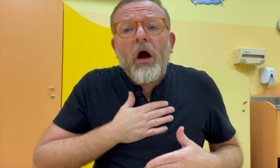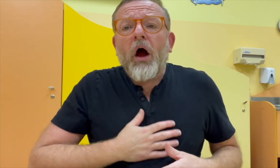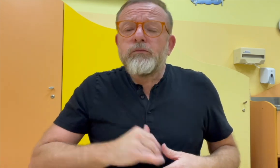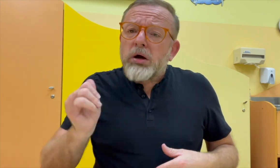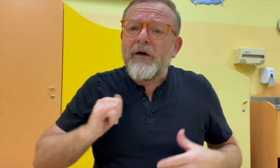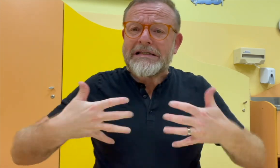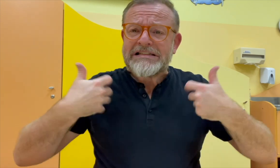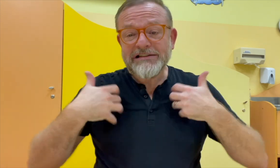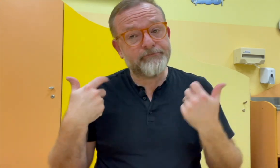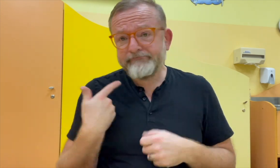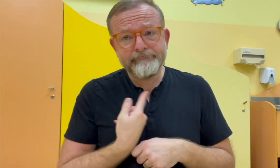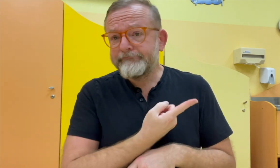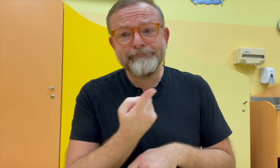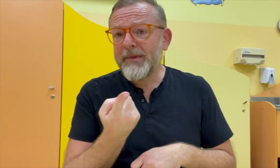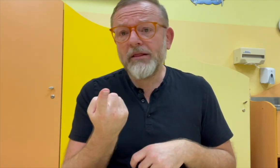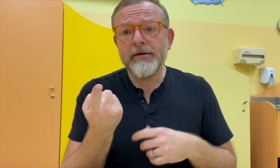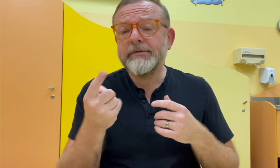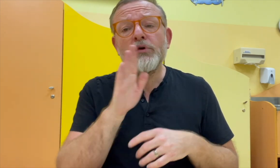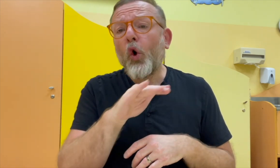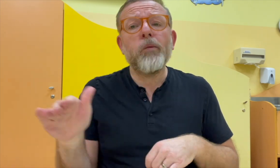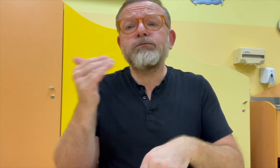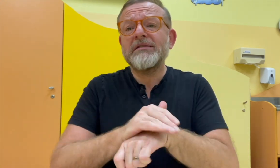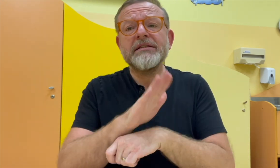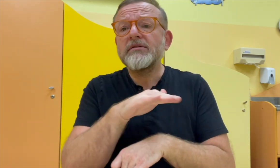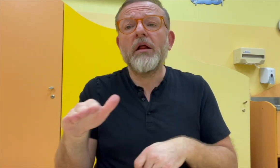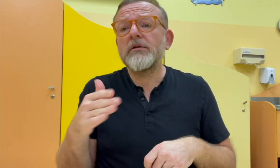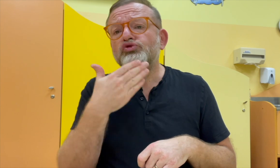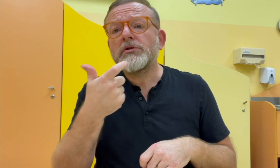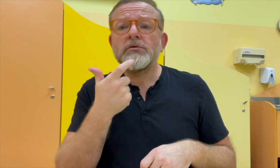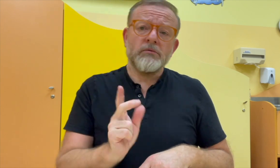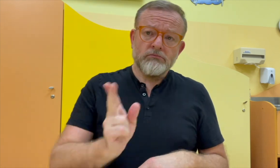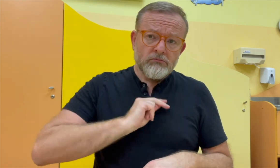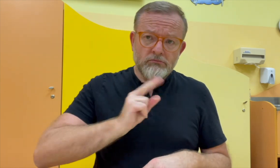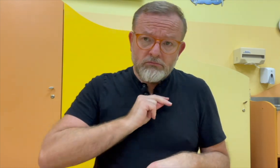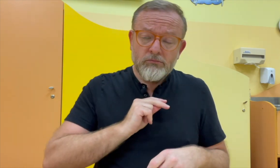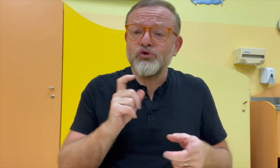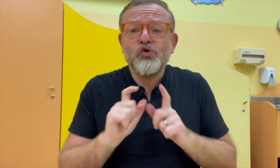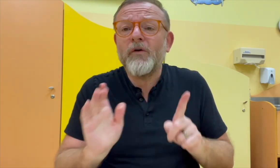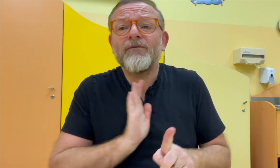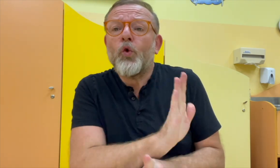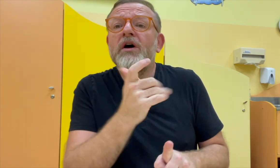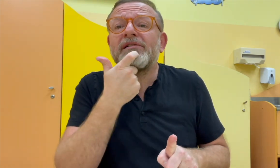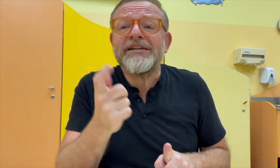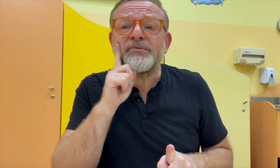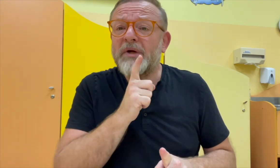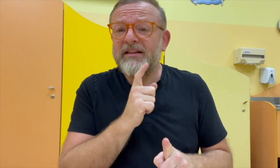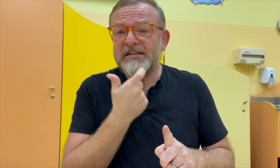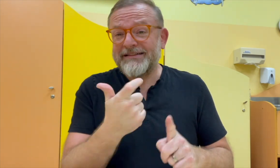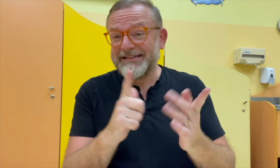Protože většinou se setkáme s tím, že děti nemají rádi český jazyk, neradi se učí český jazyk. Je to pro ně nepříjemné.